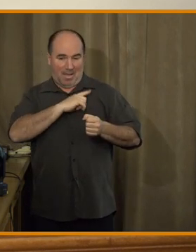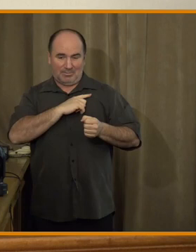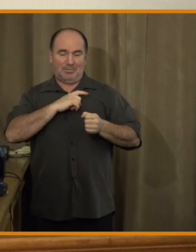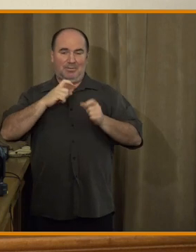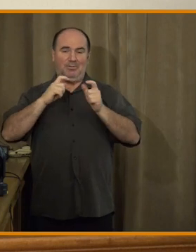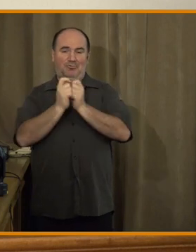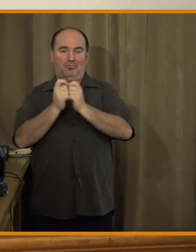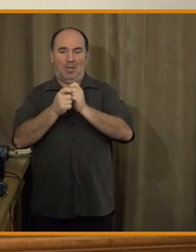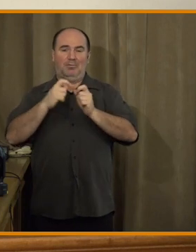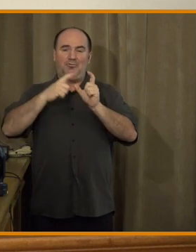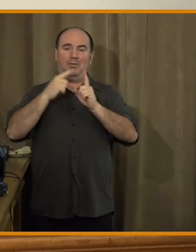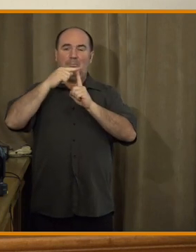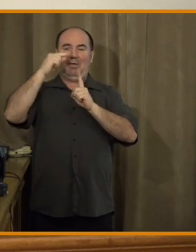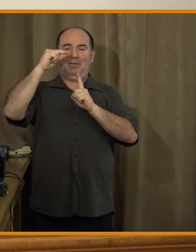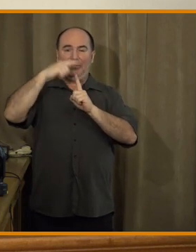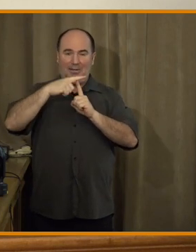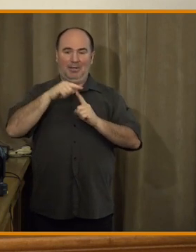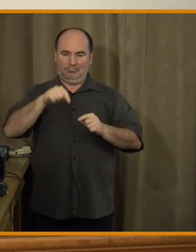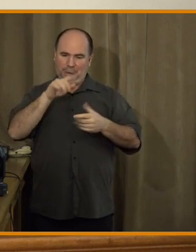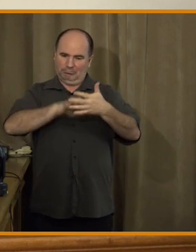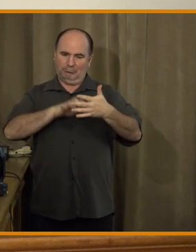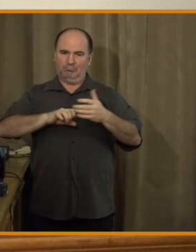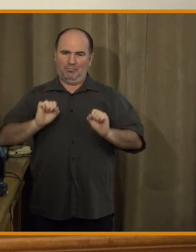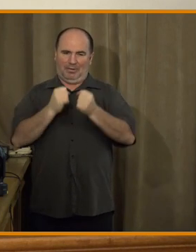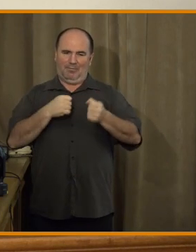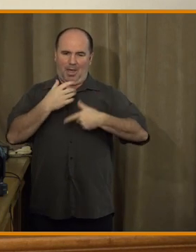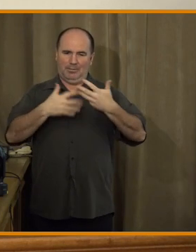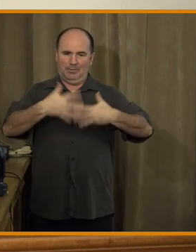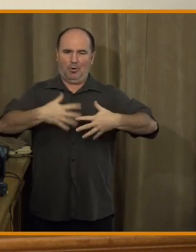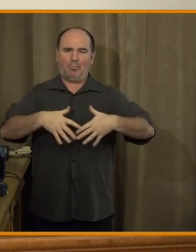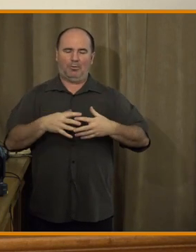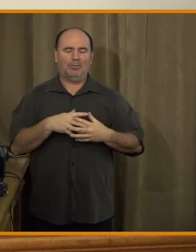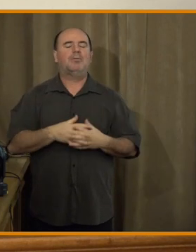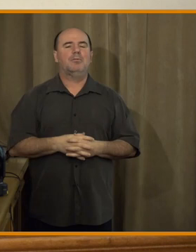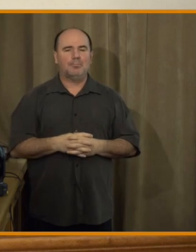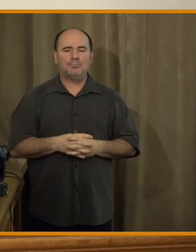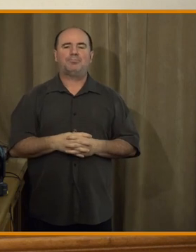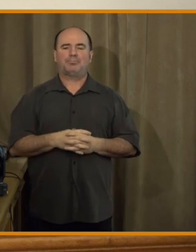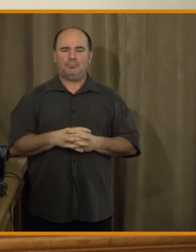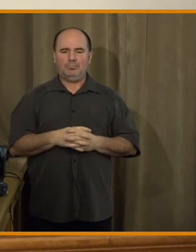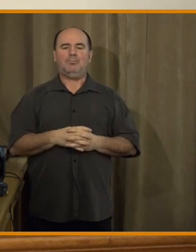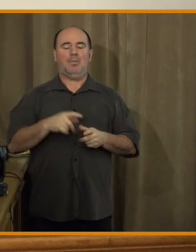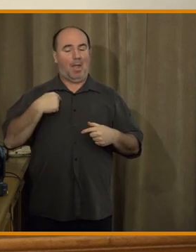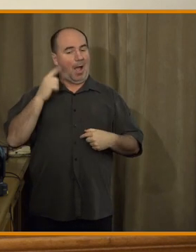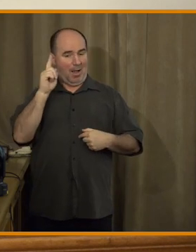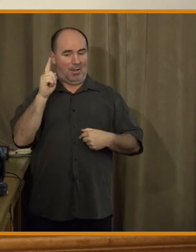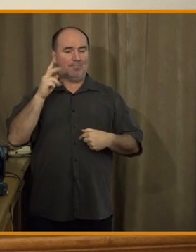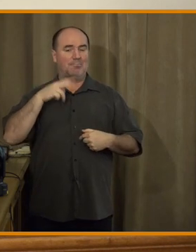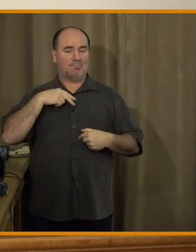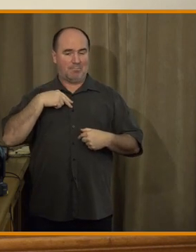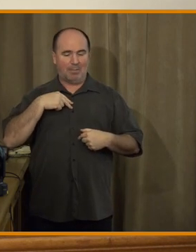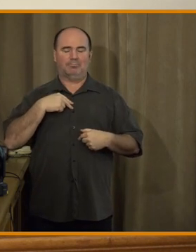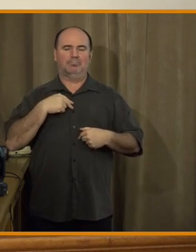ale pořád tam bude platit ta velká opatrnost z toho důvodu, že my máme zodpovědnost za to, aby to, co z